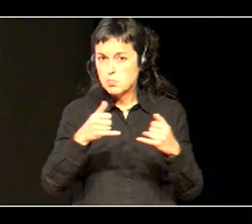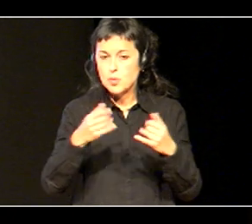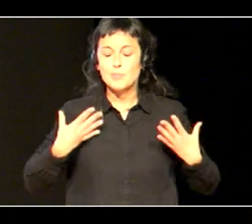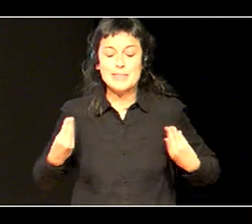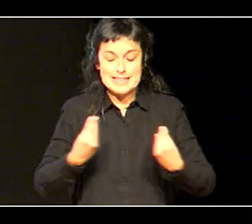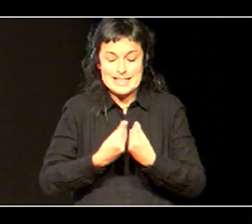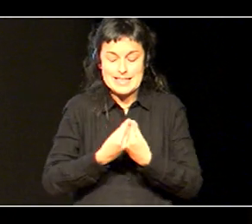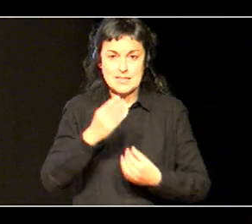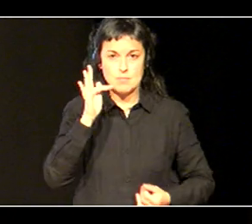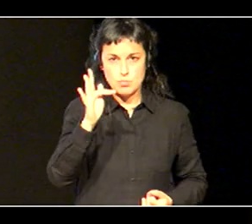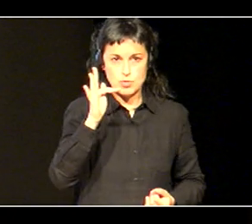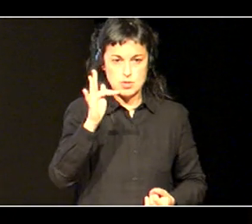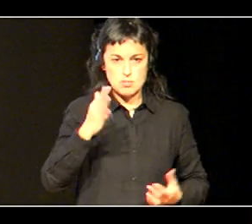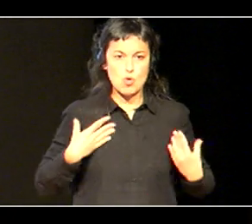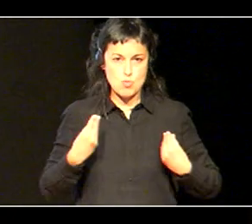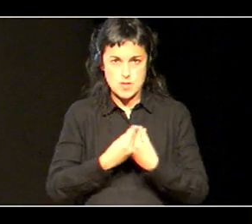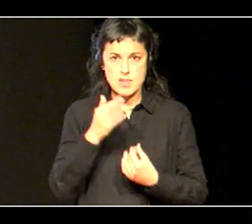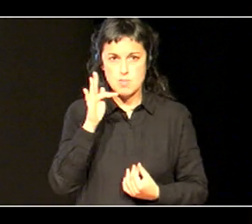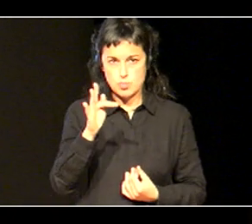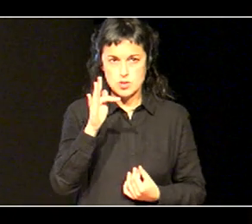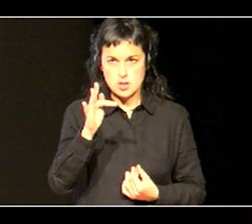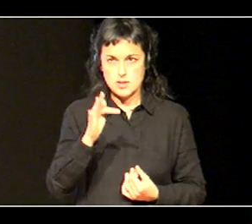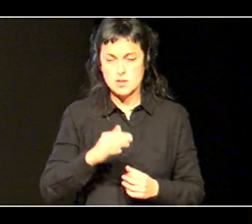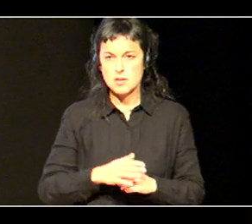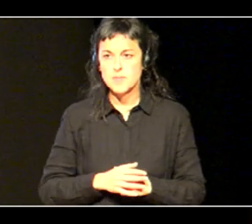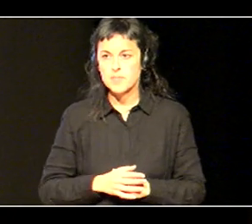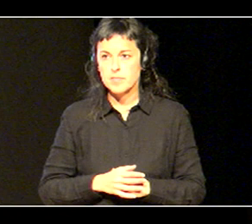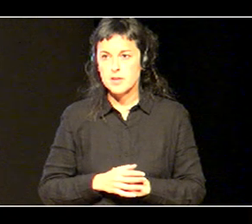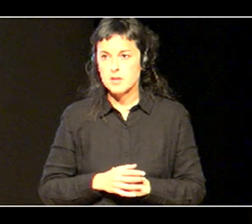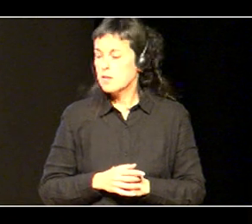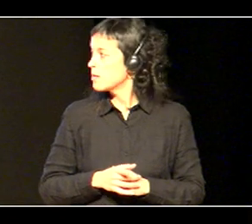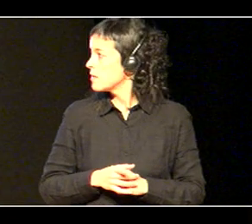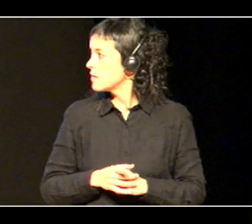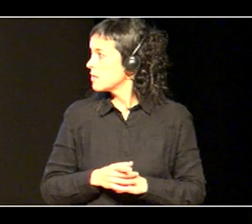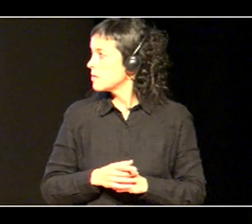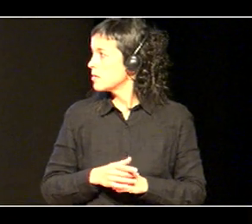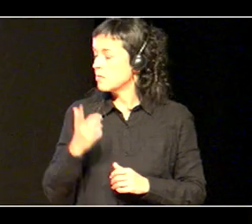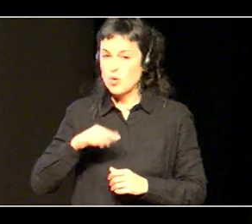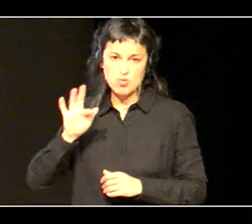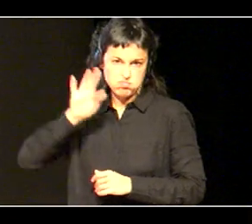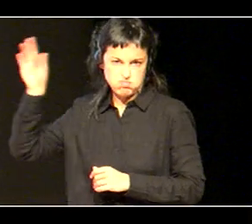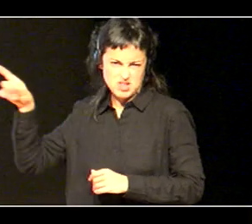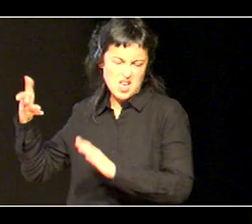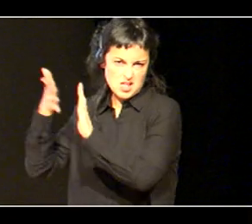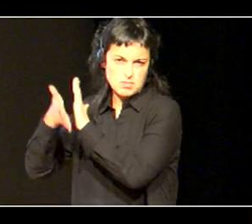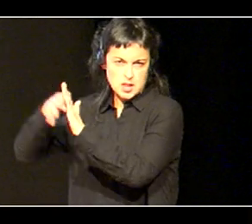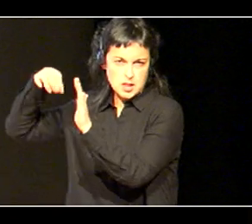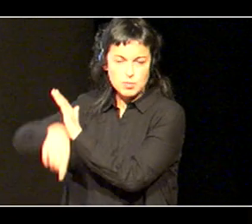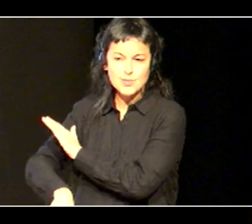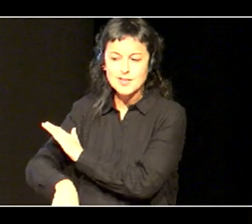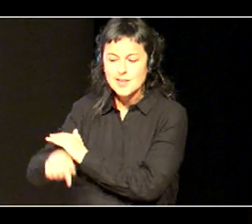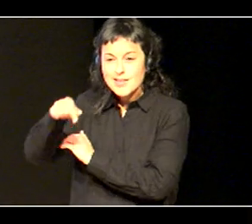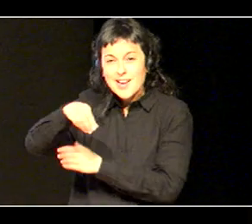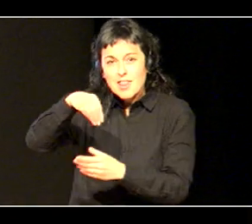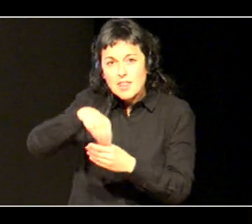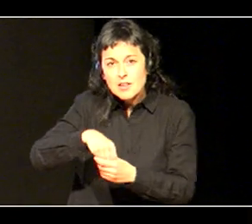eta, guretzat, bizikidetsa pozitiboaren, azpian, gero luztiak, komentatuko dago, gehiago, baina, balioak daude,